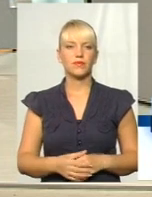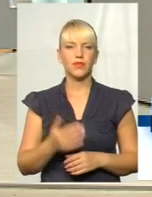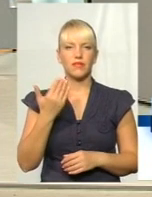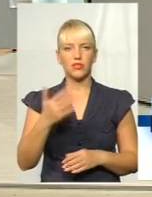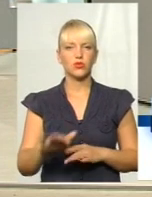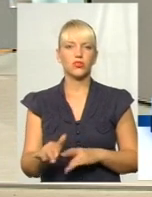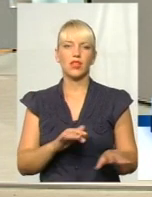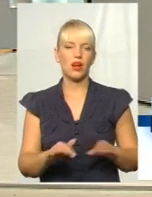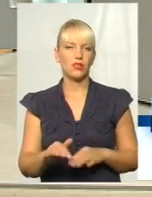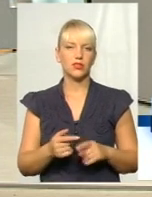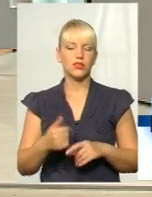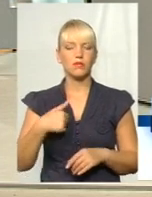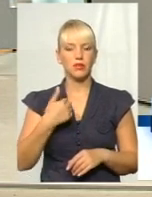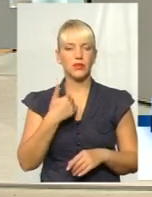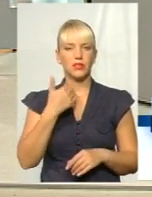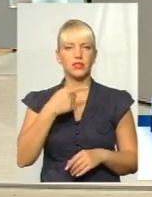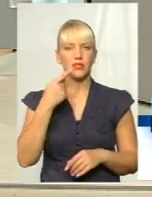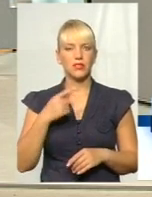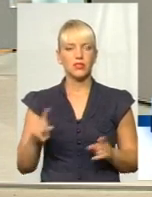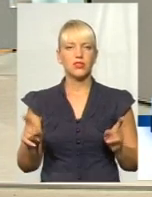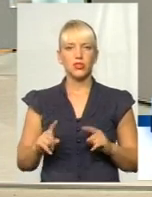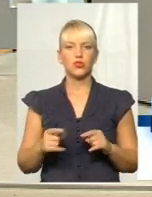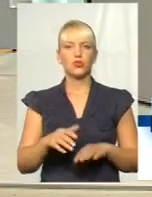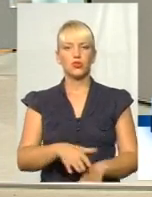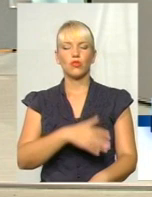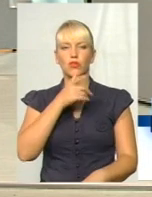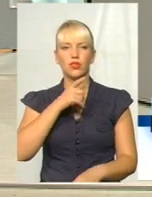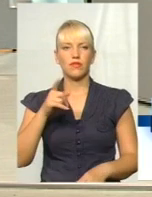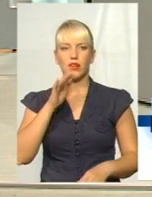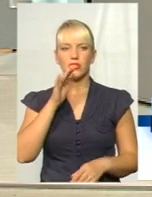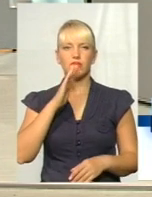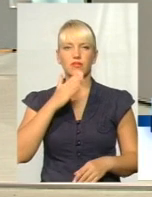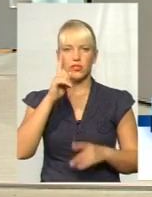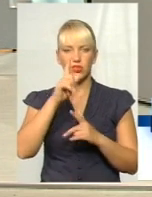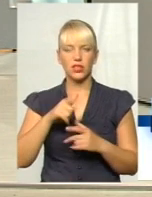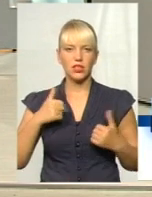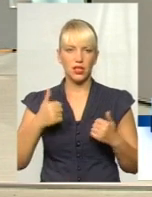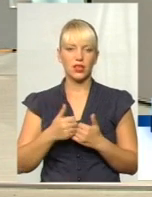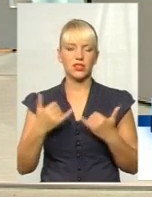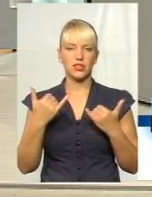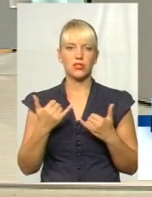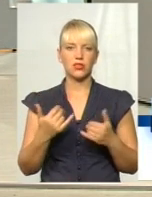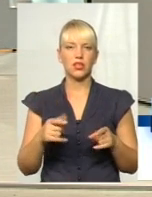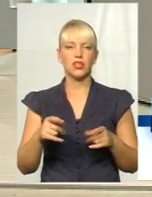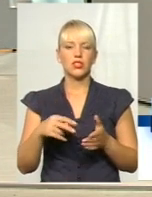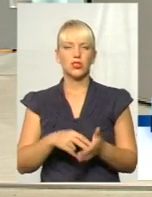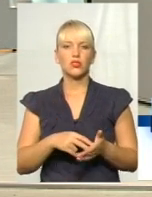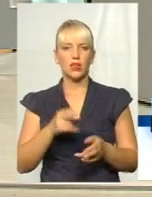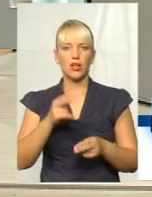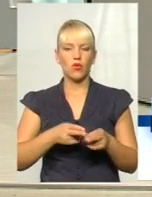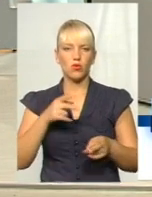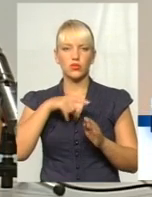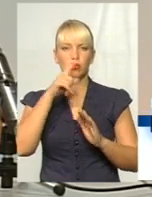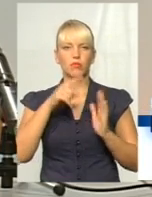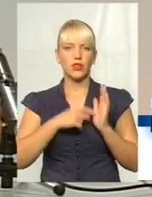мені б хотілося сам перед зазначити, що довго тривалий час в нашій країні і сьогодні також стояло дуже гостро питання